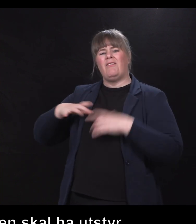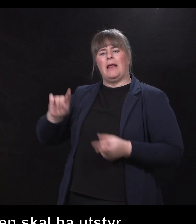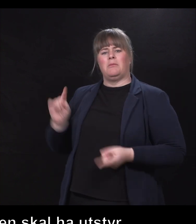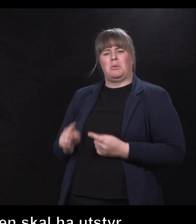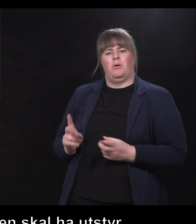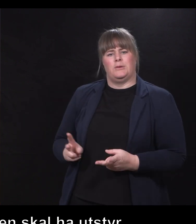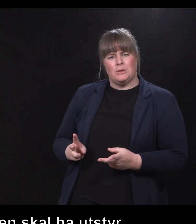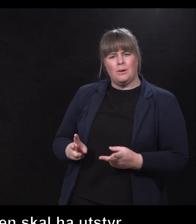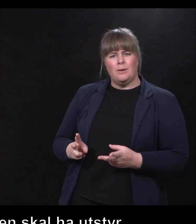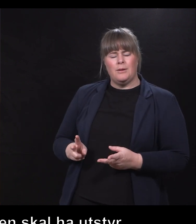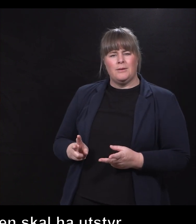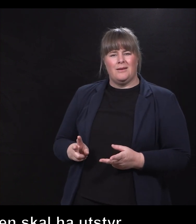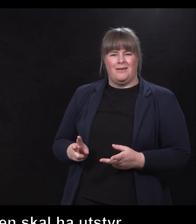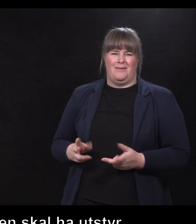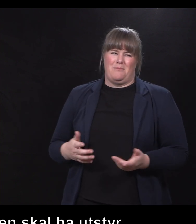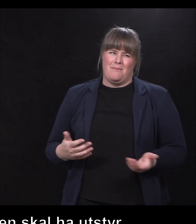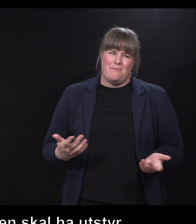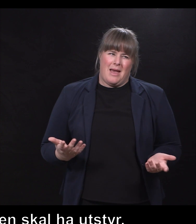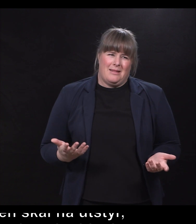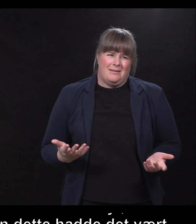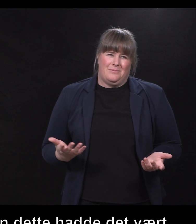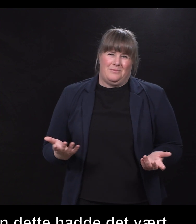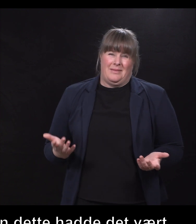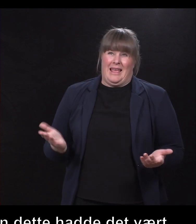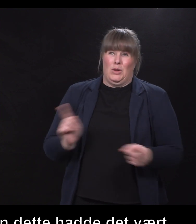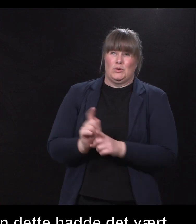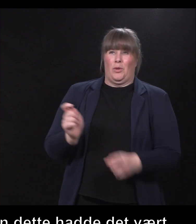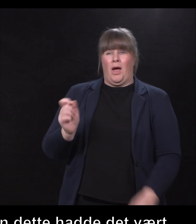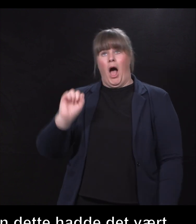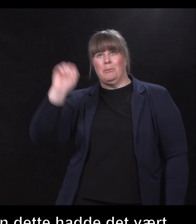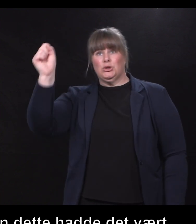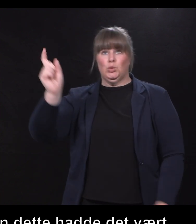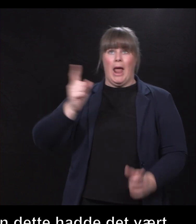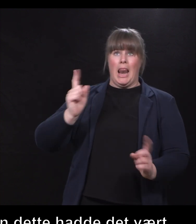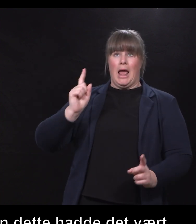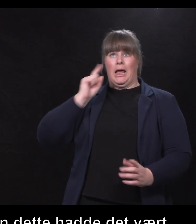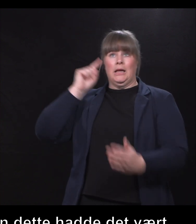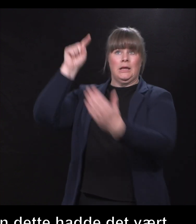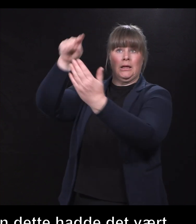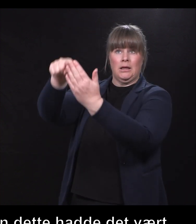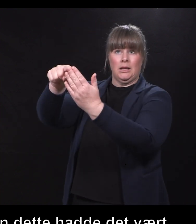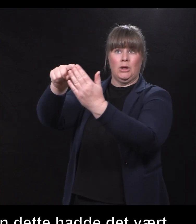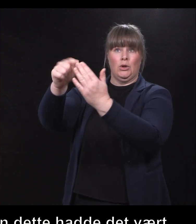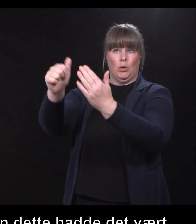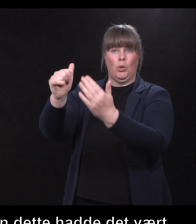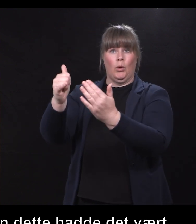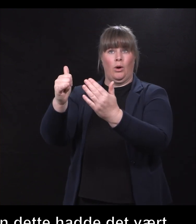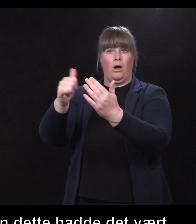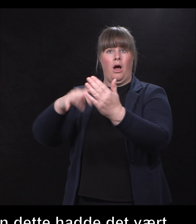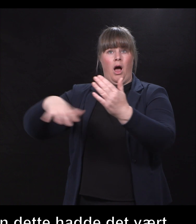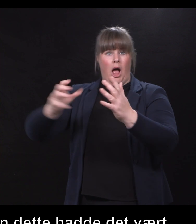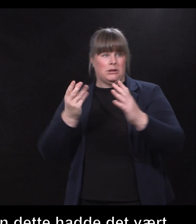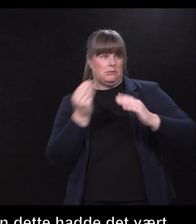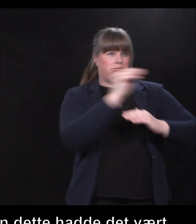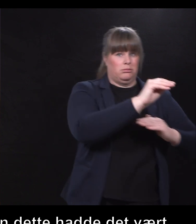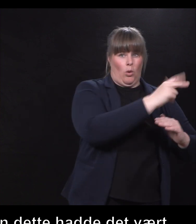Men jeg tror ikke det er noen god visjon eller ambisjon å erstatte frivilligheten med å få alt inn til 8-4 og på